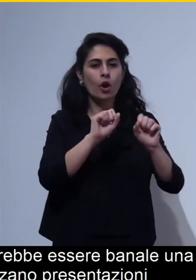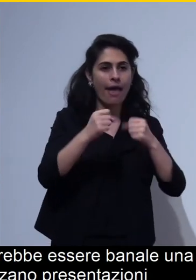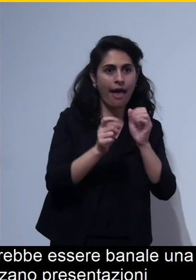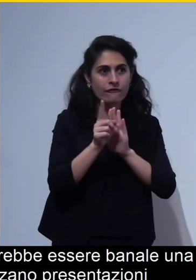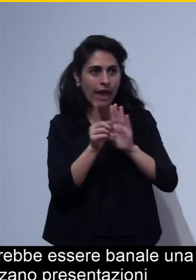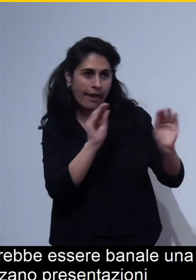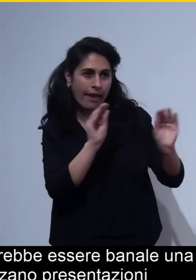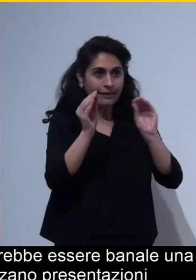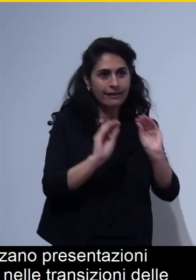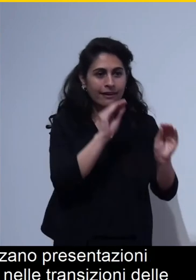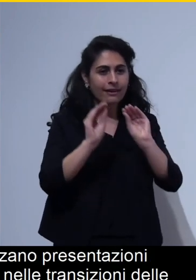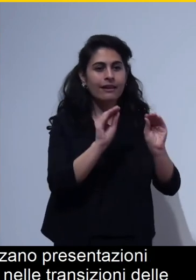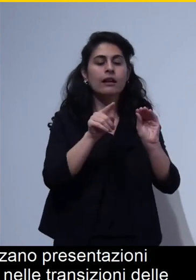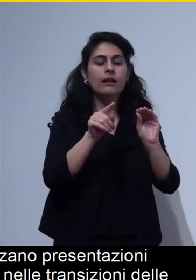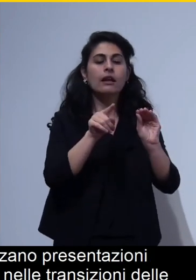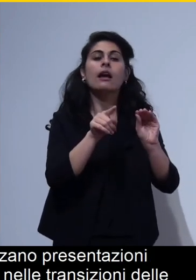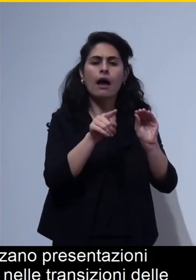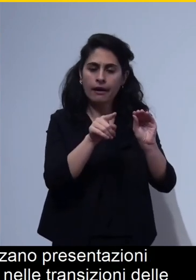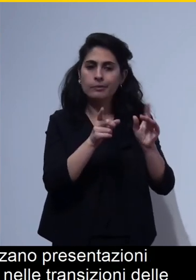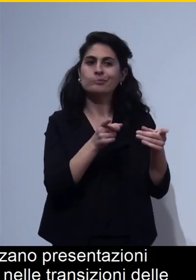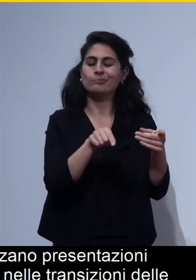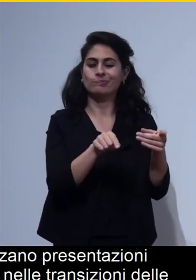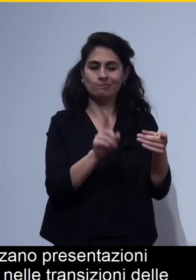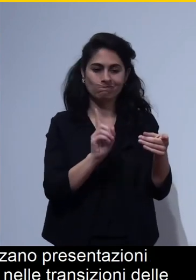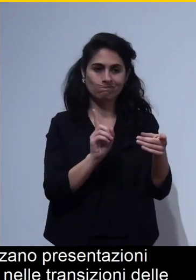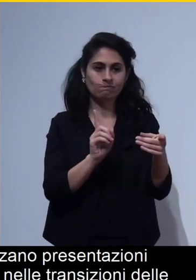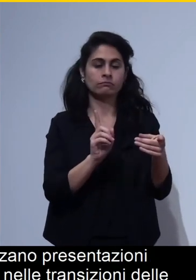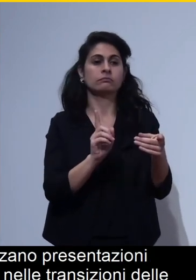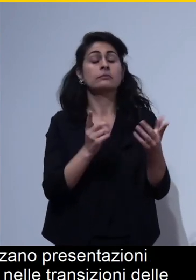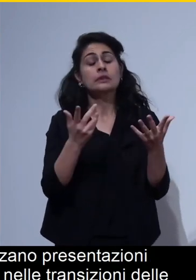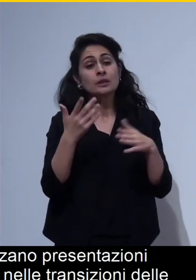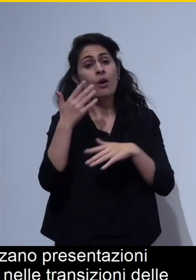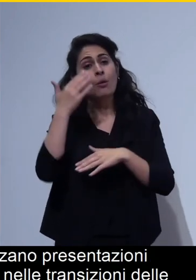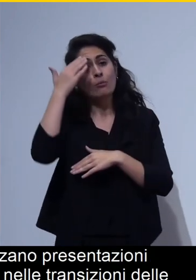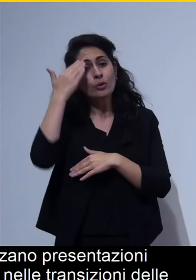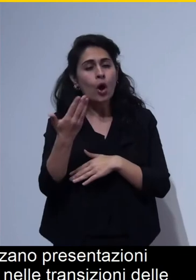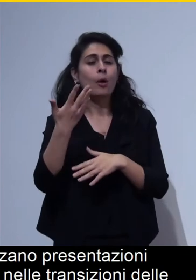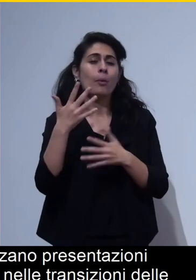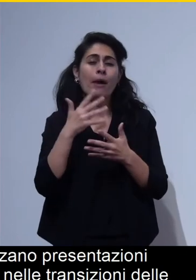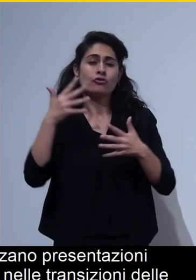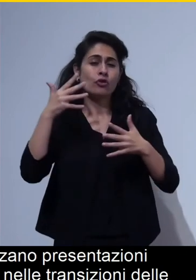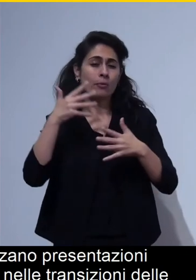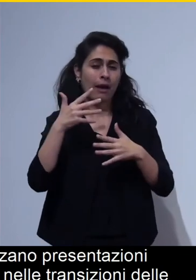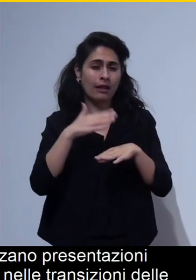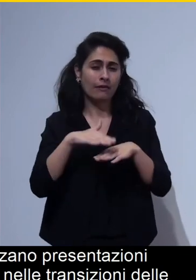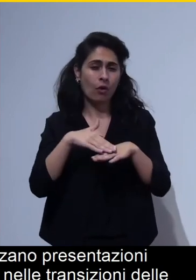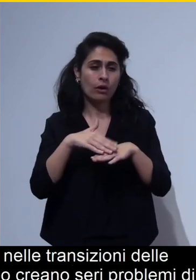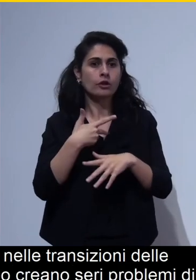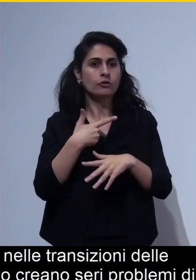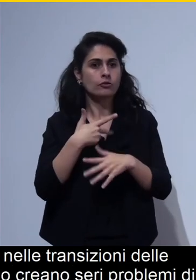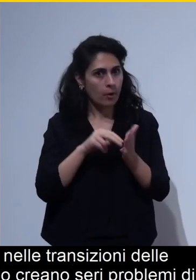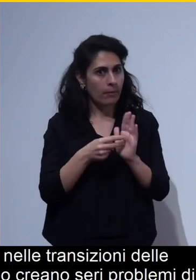Nella maggior parte dei casi purtroppo creano seri problemi di interazione. Mi riferisco alla